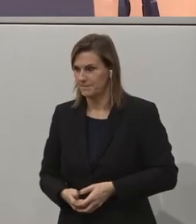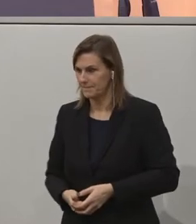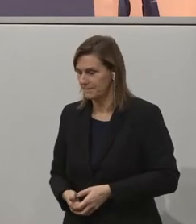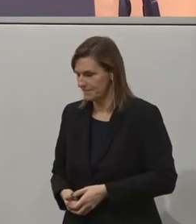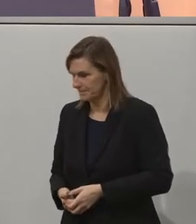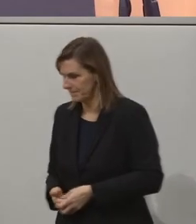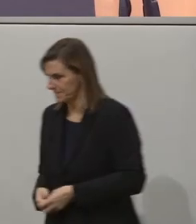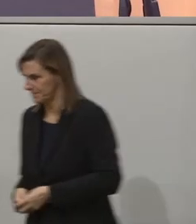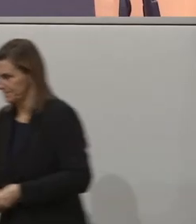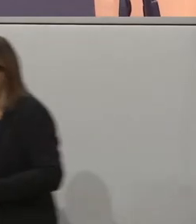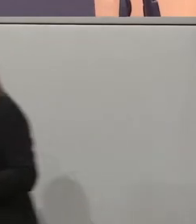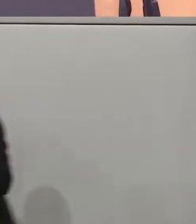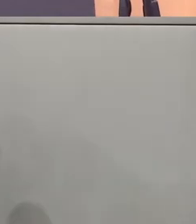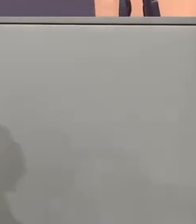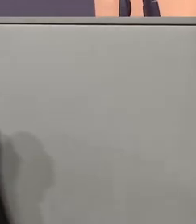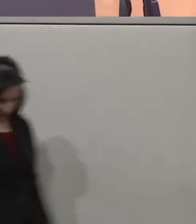Applaus